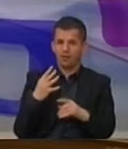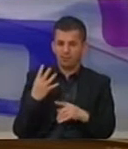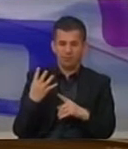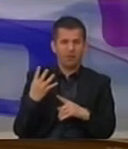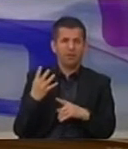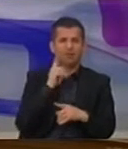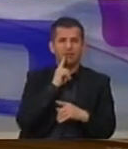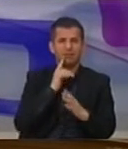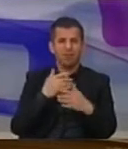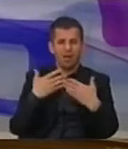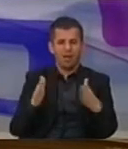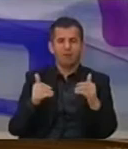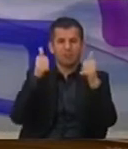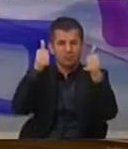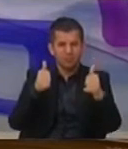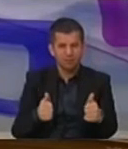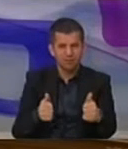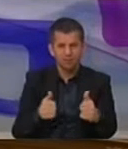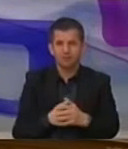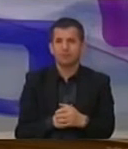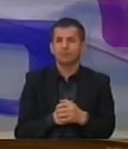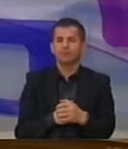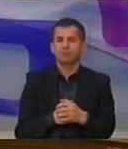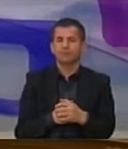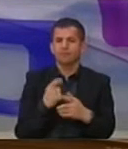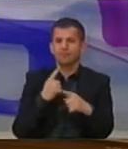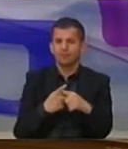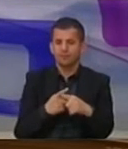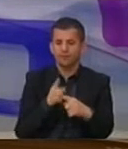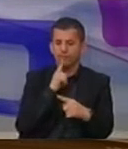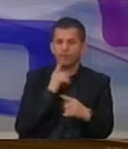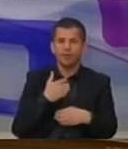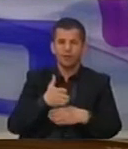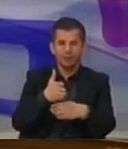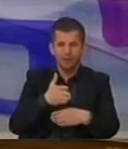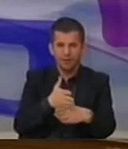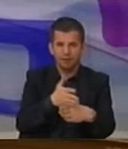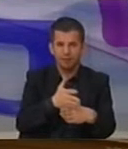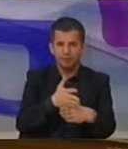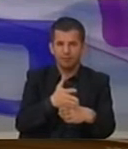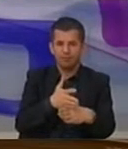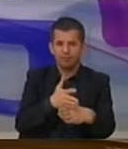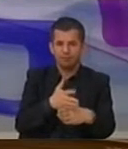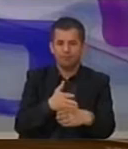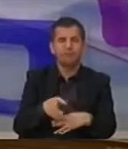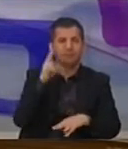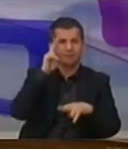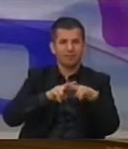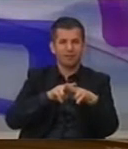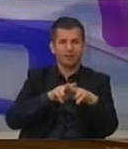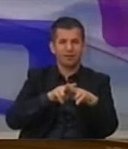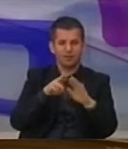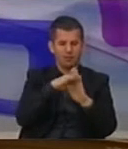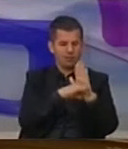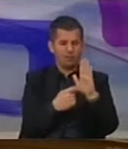në përmjetë thirjes publike dhe në përmjetë subvencionimeve direkte, si që përcakton reguloria